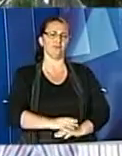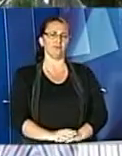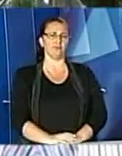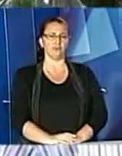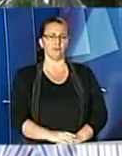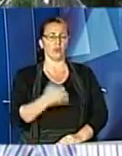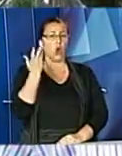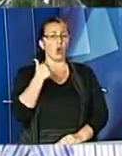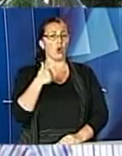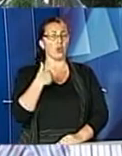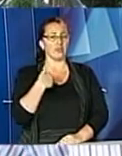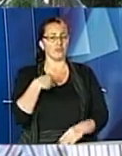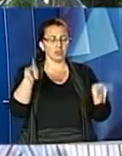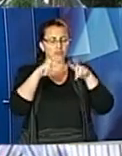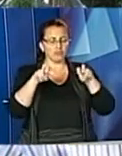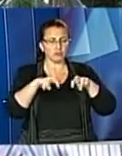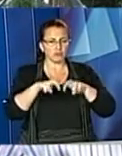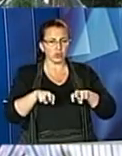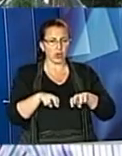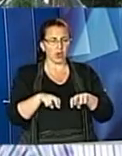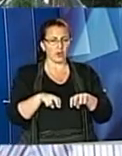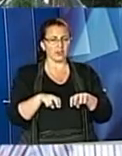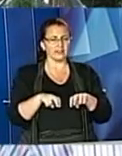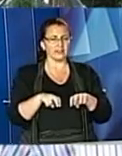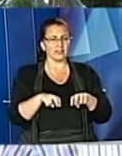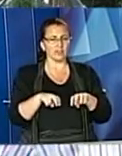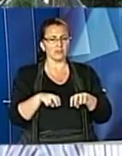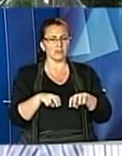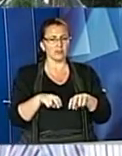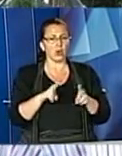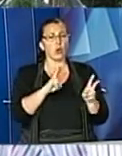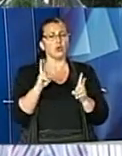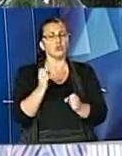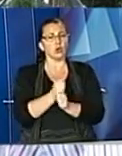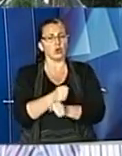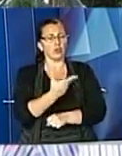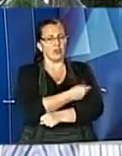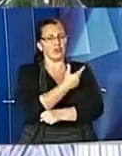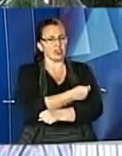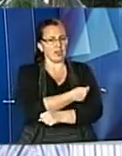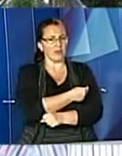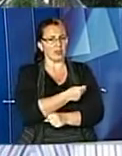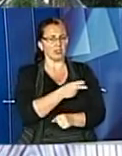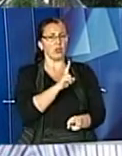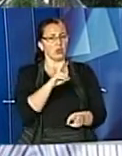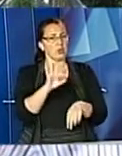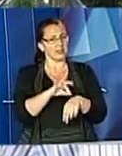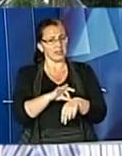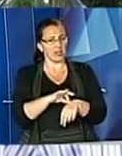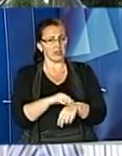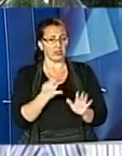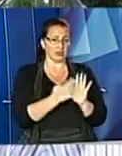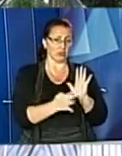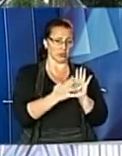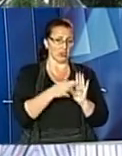Коли ми проаналізували так званий щеплювальний статус, чи ті особи, які захворіли, а там 99%